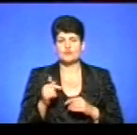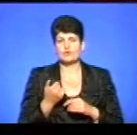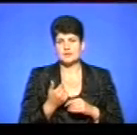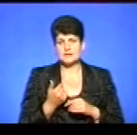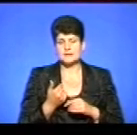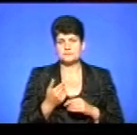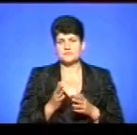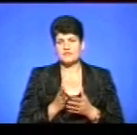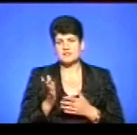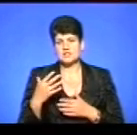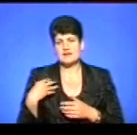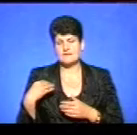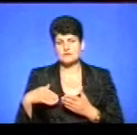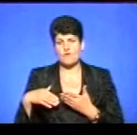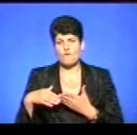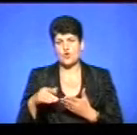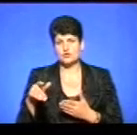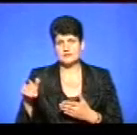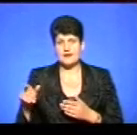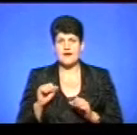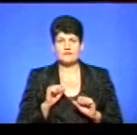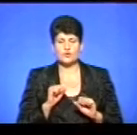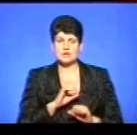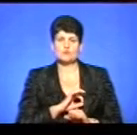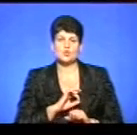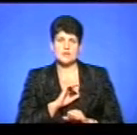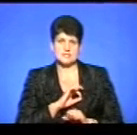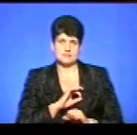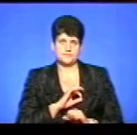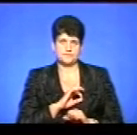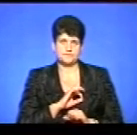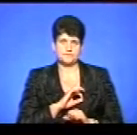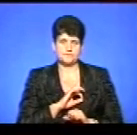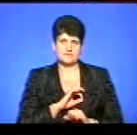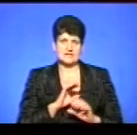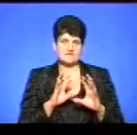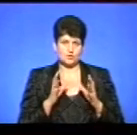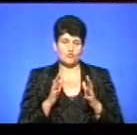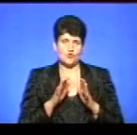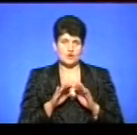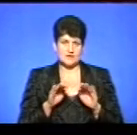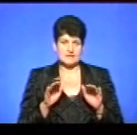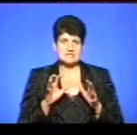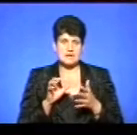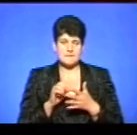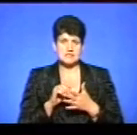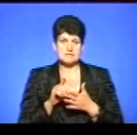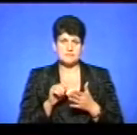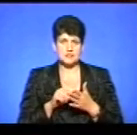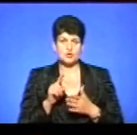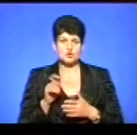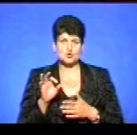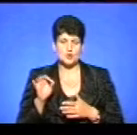вийшли на львівських волонтерів і адвокатів, юристів такого світового рівня, котрі займаються саме питаннями